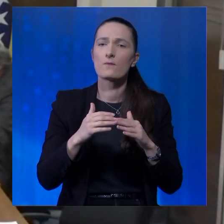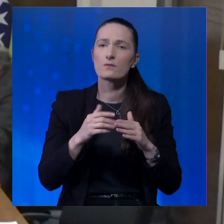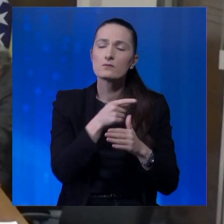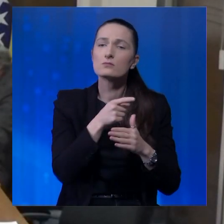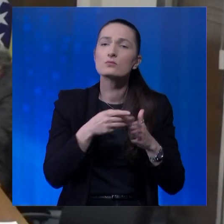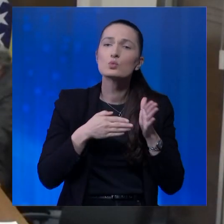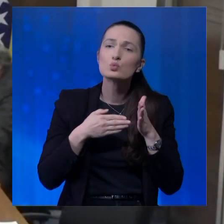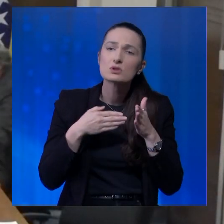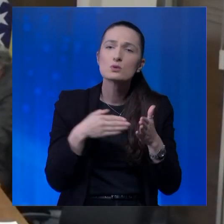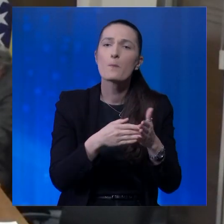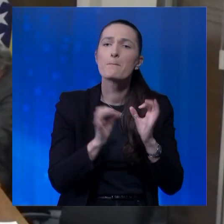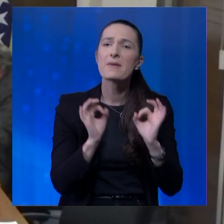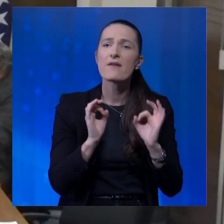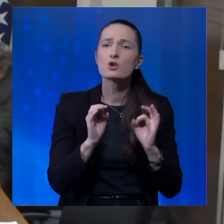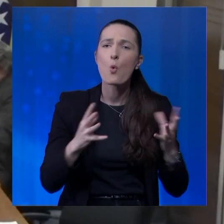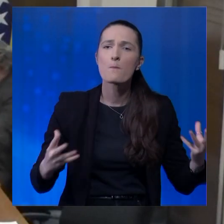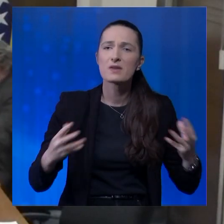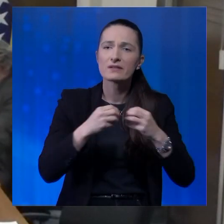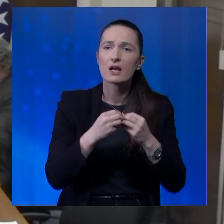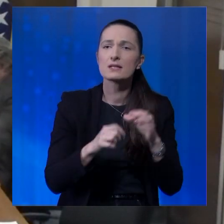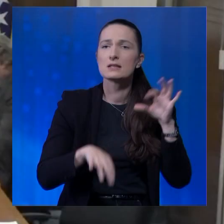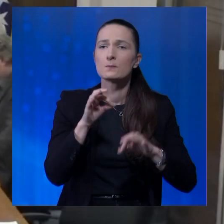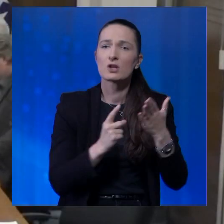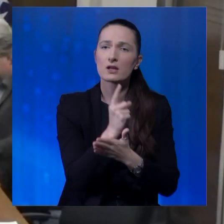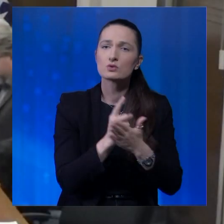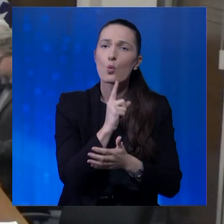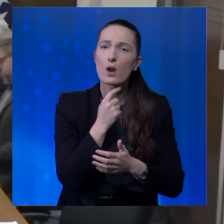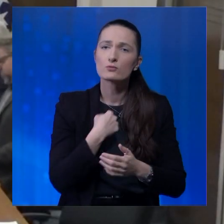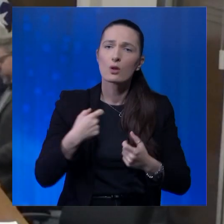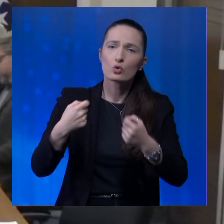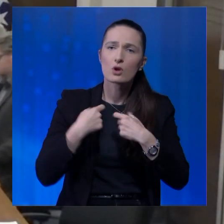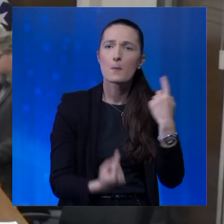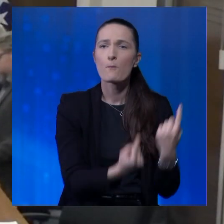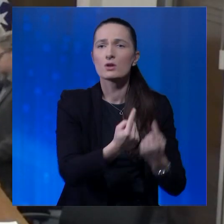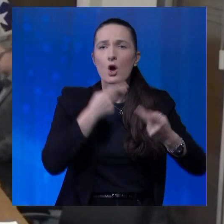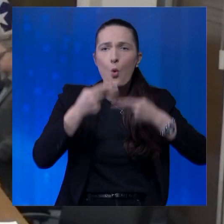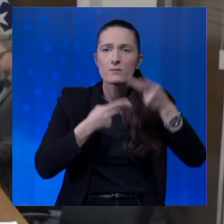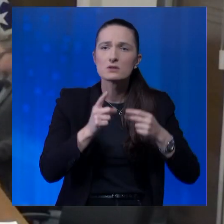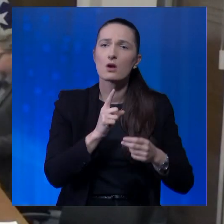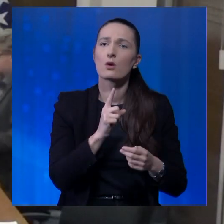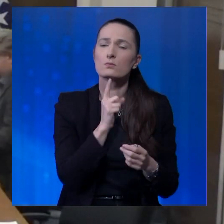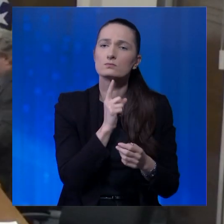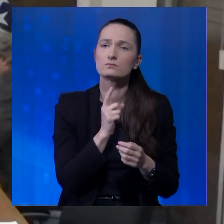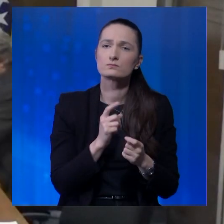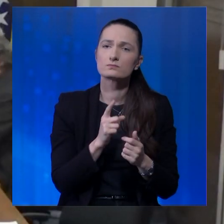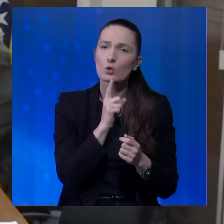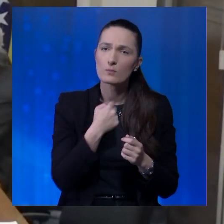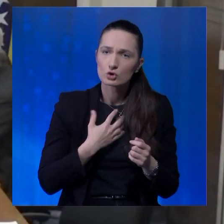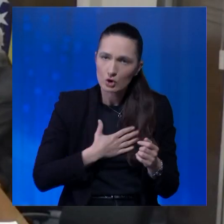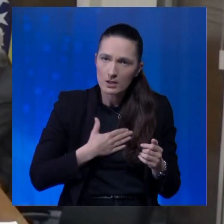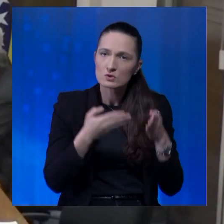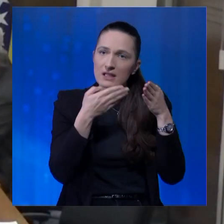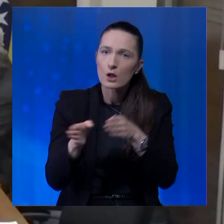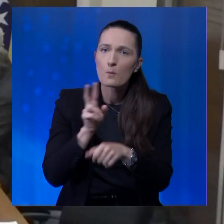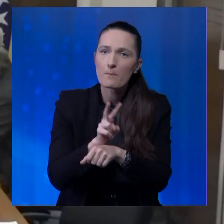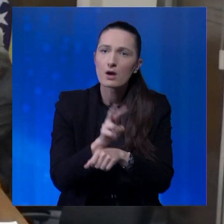otvaranjem vreća u cilju pravilnog objedinjavanja izbornih rezultata, koju nam šalju pojedine komisije, kojima želimo